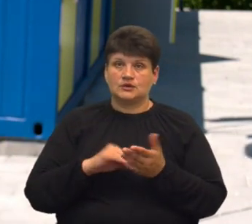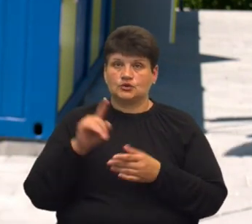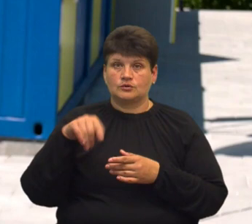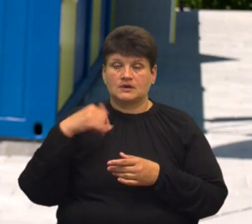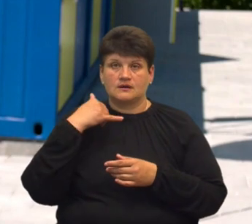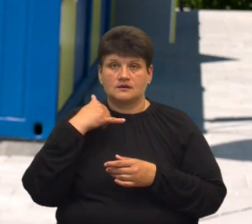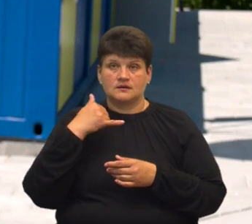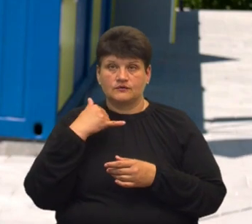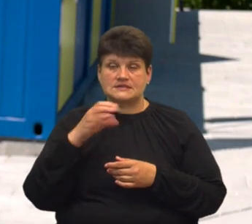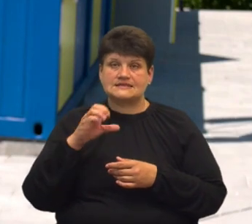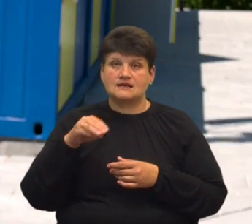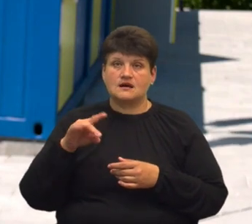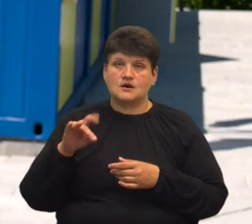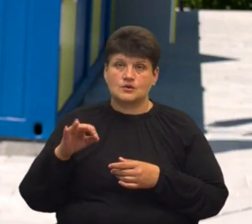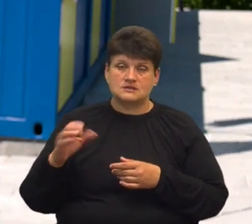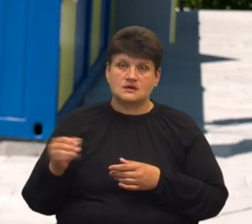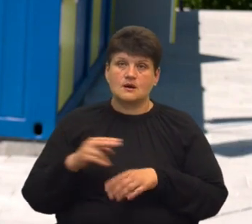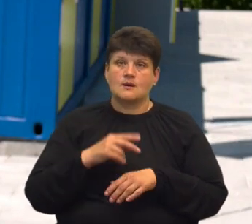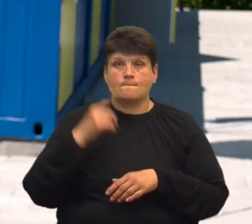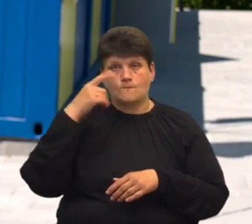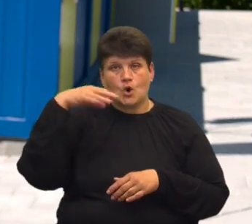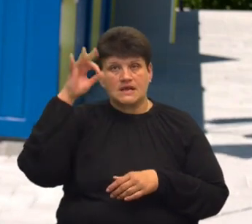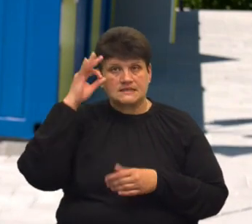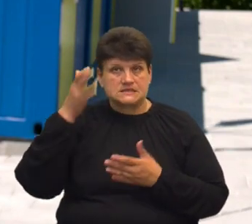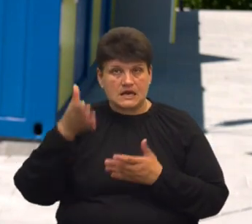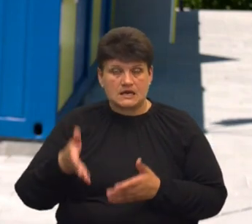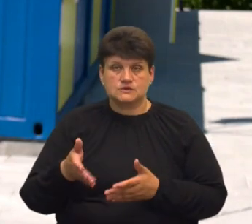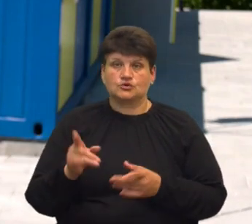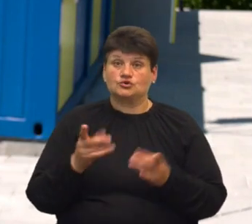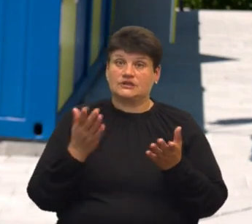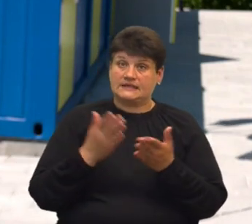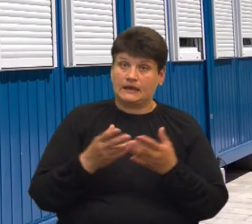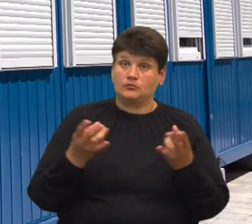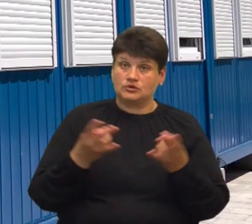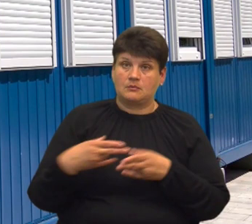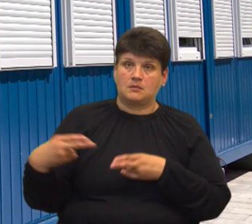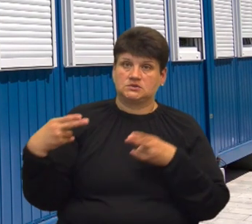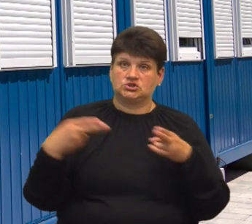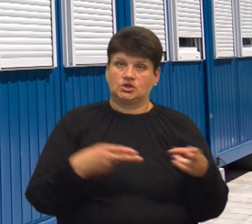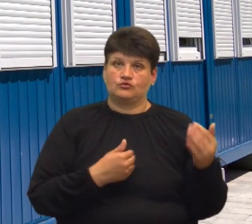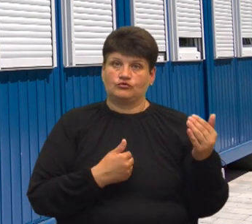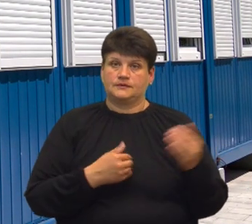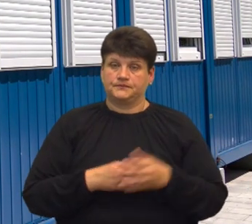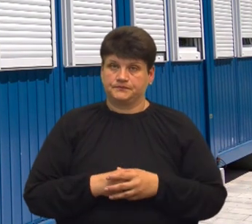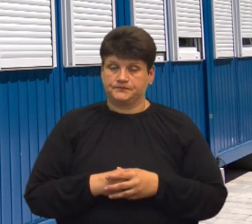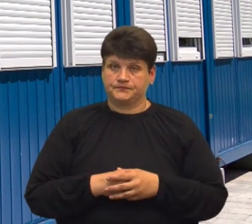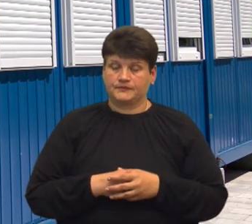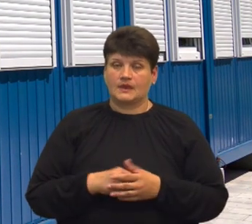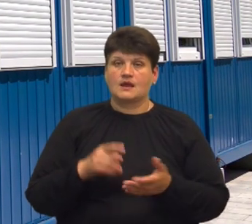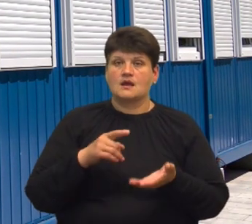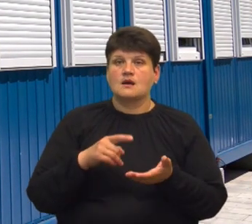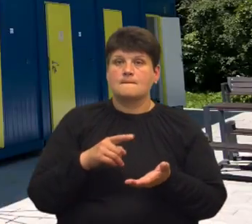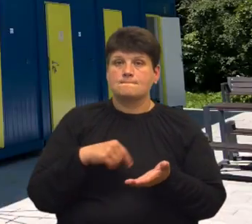старости ліцейського. І, якщо є потреба, вони приїжджають. Нагадаю, модульне містечко в